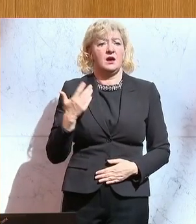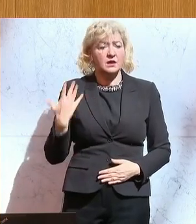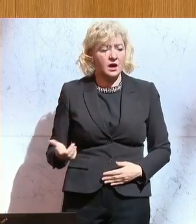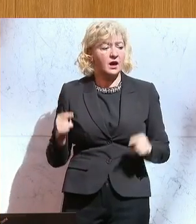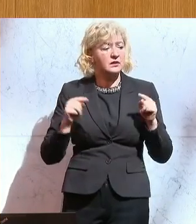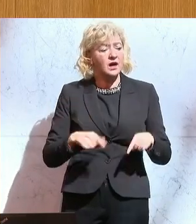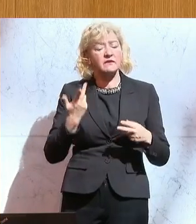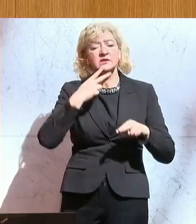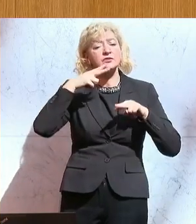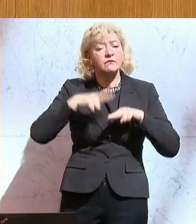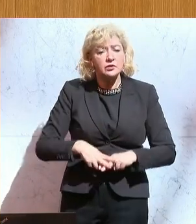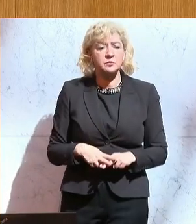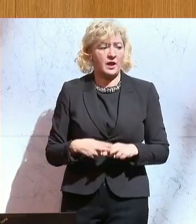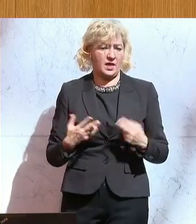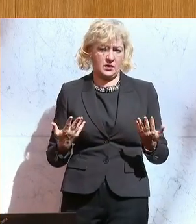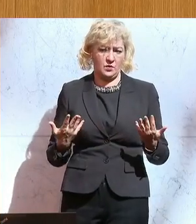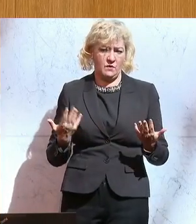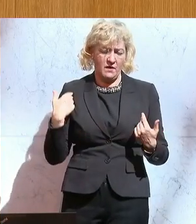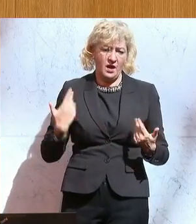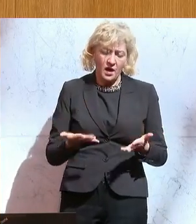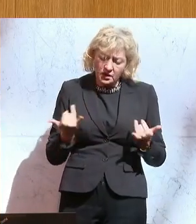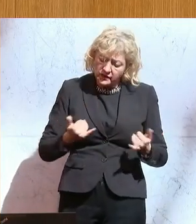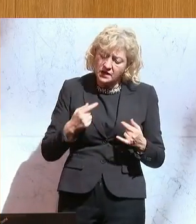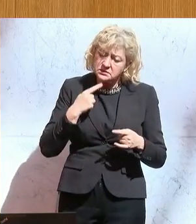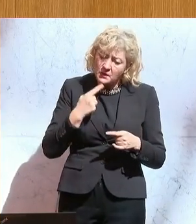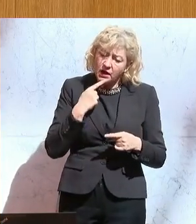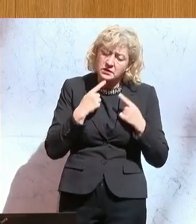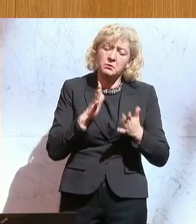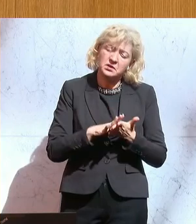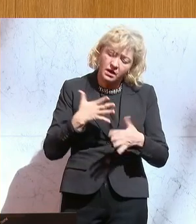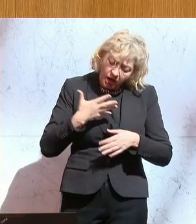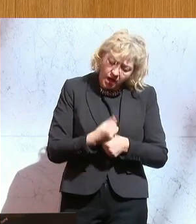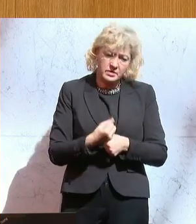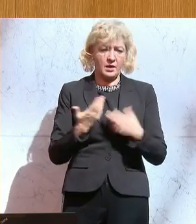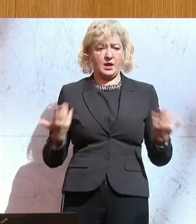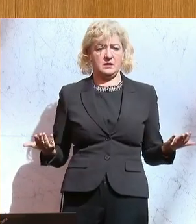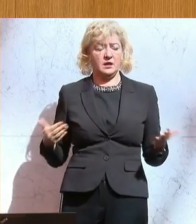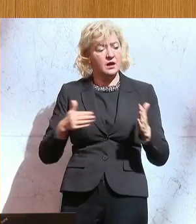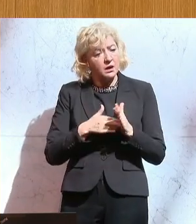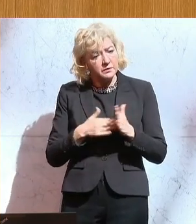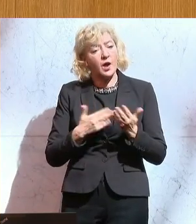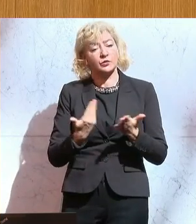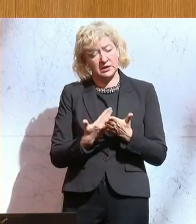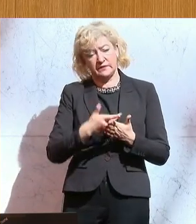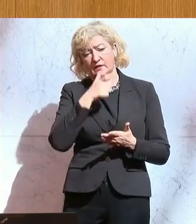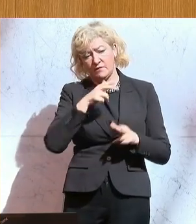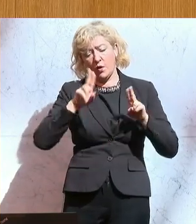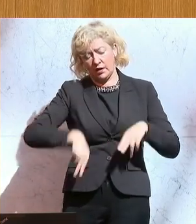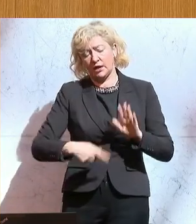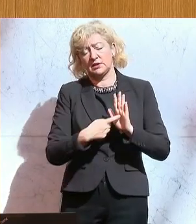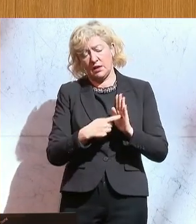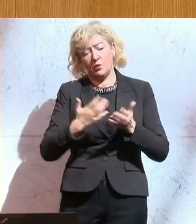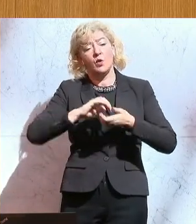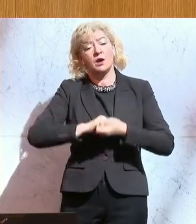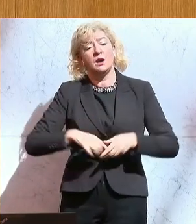und auch diese Versprechungen, die man gerade in so einer Situation macht, dann schlussendlich auch einhält. Und genau deswegen braucht es auch den Rechtsanspruch, den Klubobmann Kickl